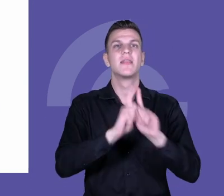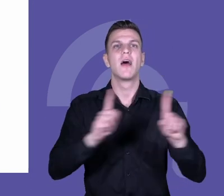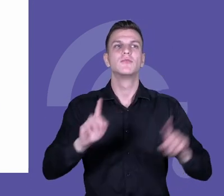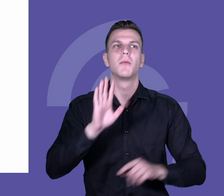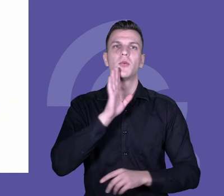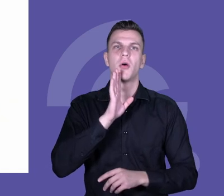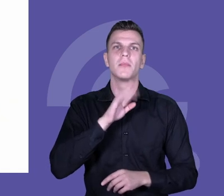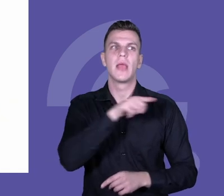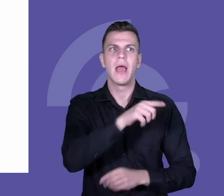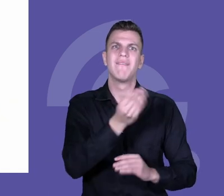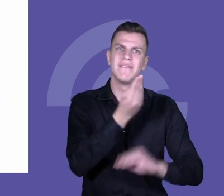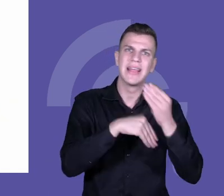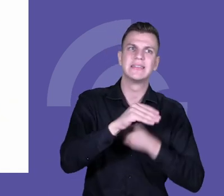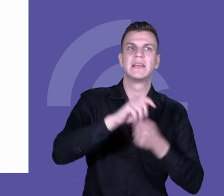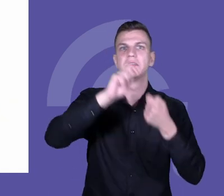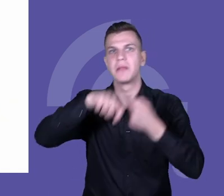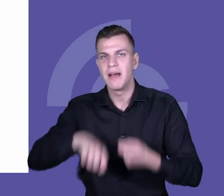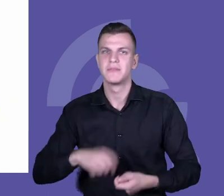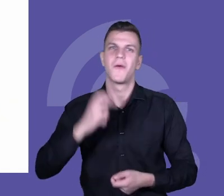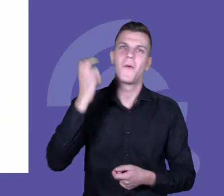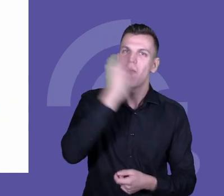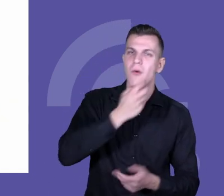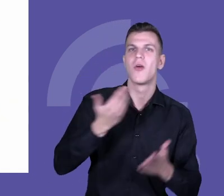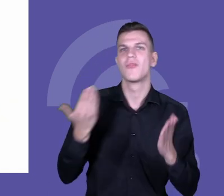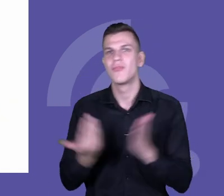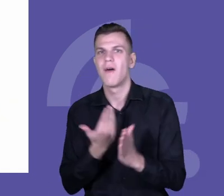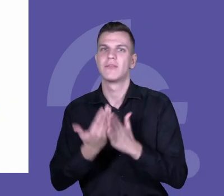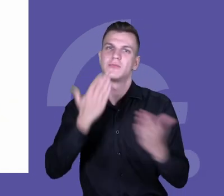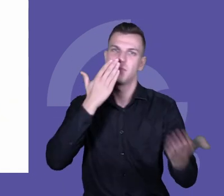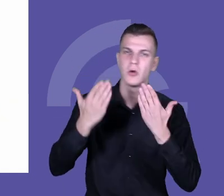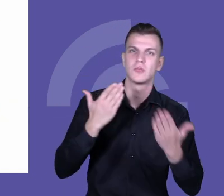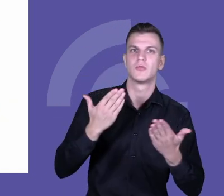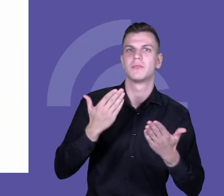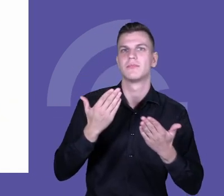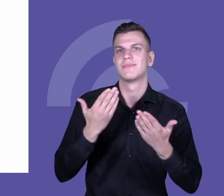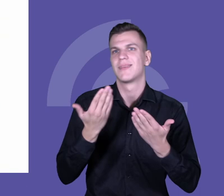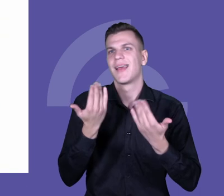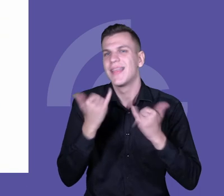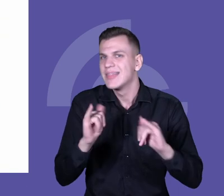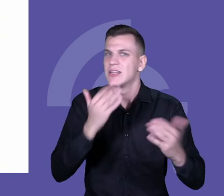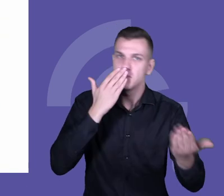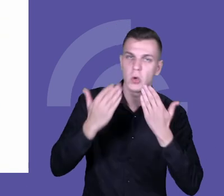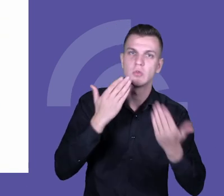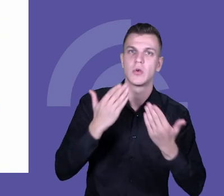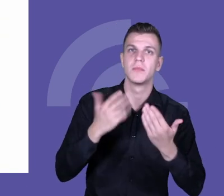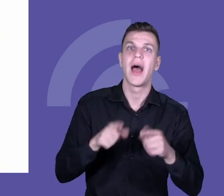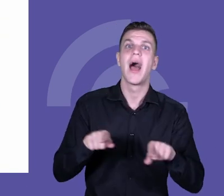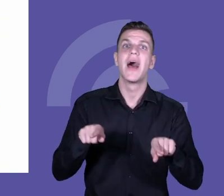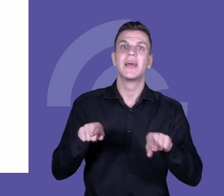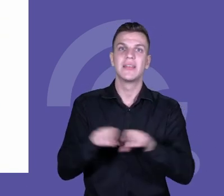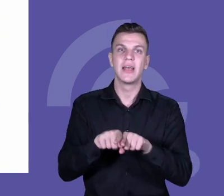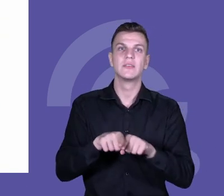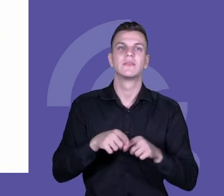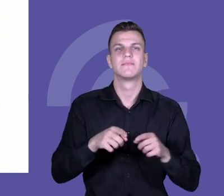eksperymentowanie, o sprawdzanie różnych, nowych technik i sposobów działania, podkreślali też relacje w obrębie